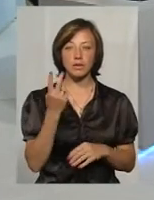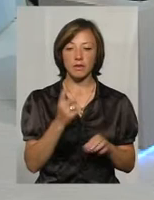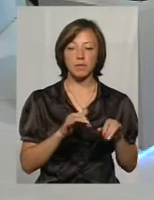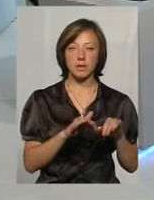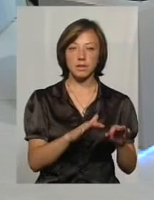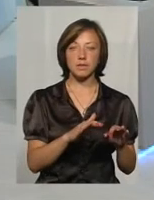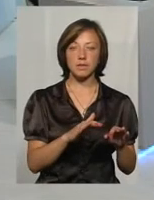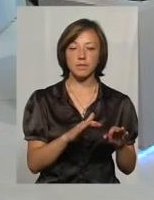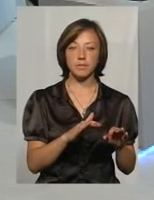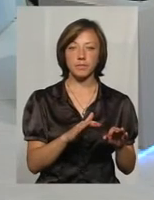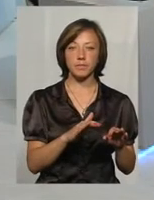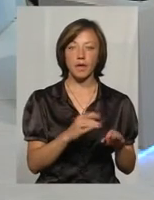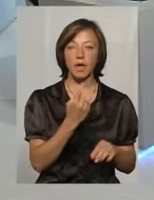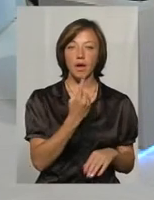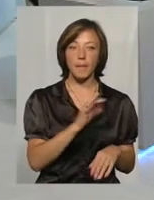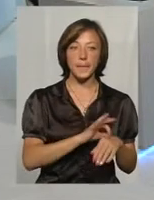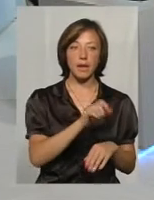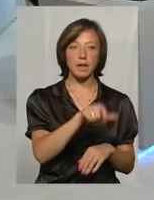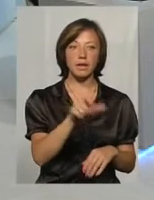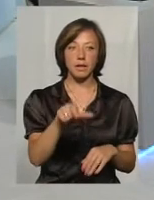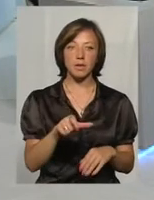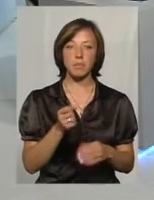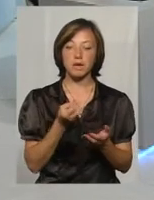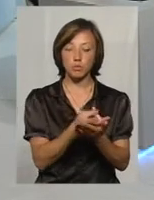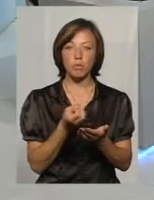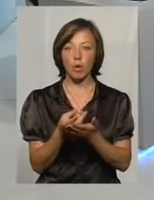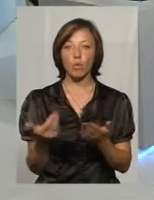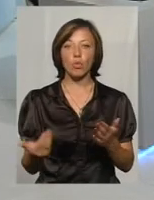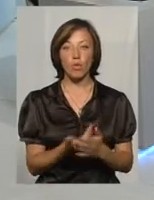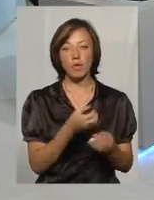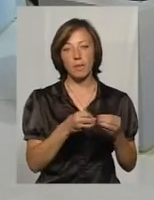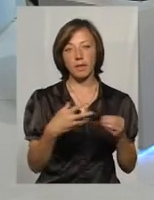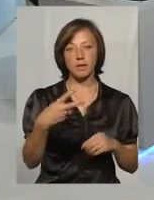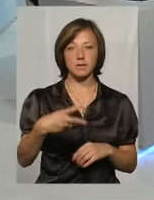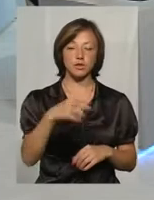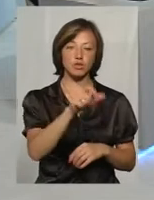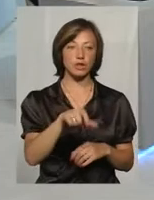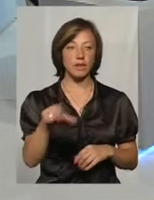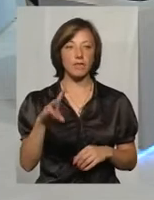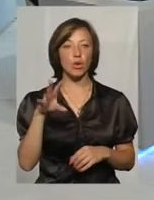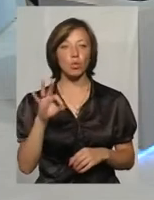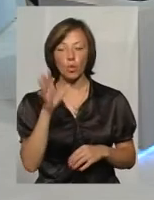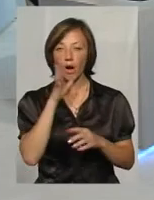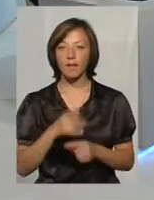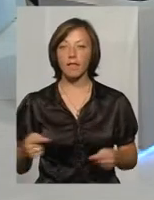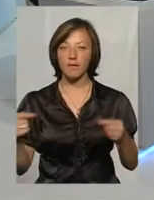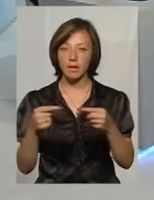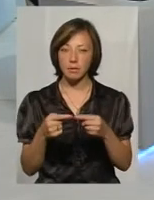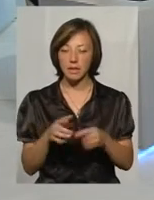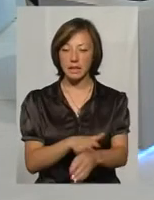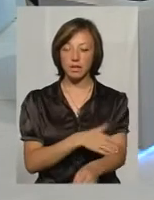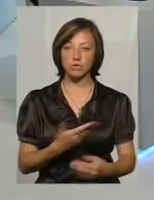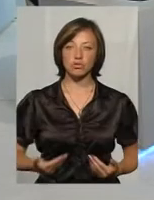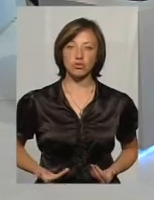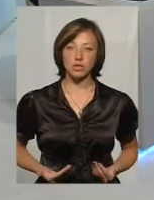сторони, больні поступають нові, дійсно 15-20 чоловік, але одновременно длительність життя